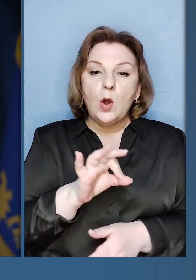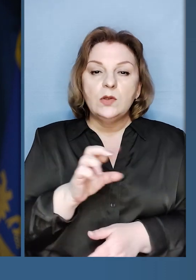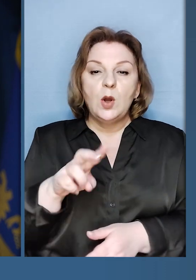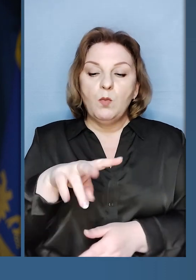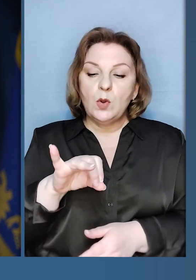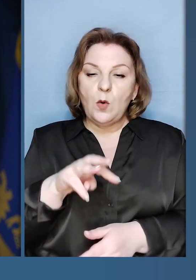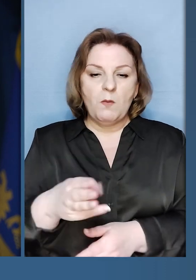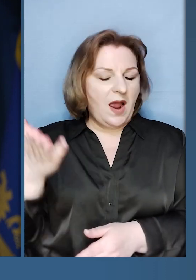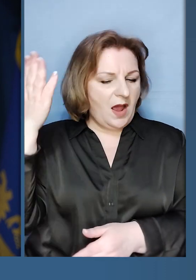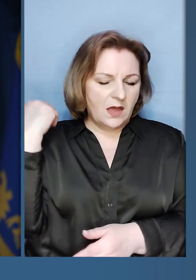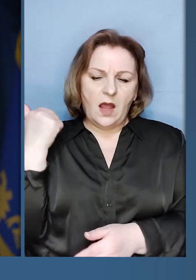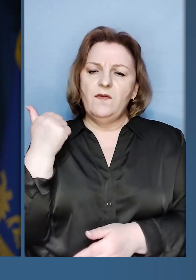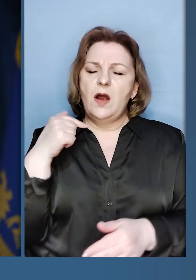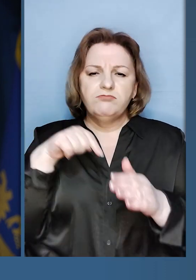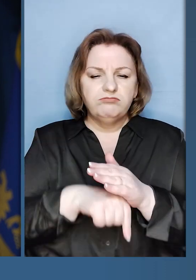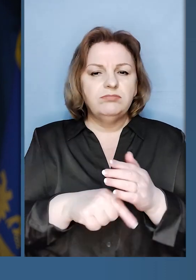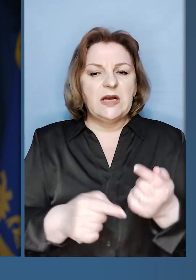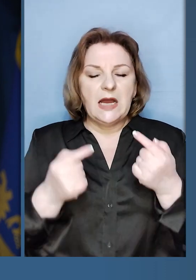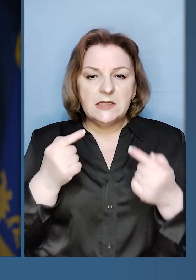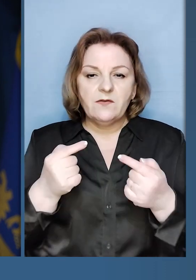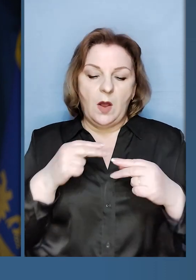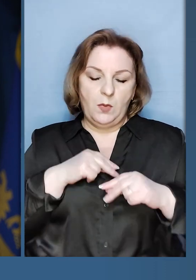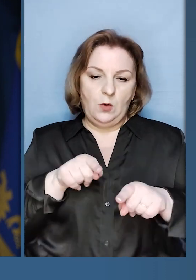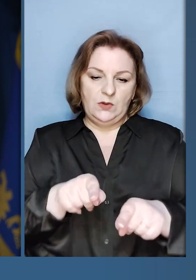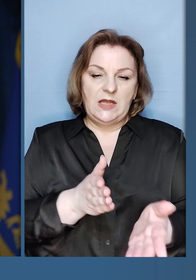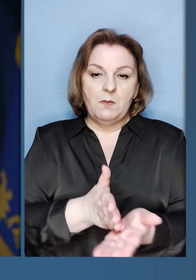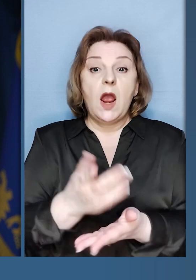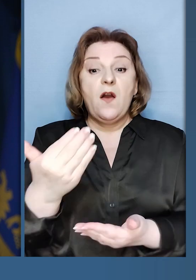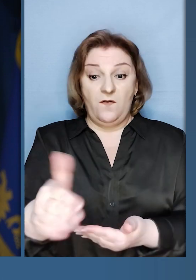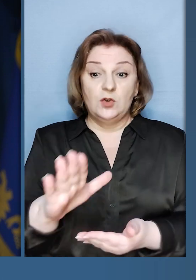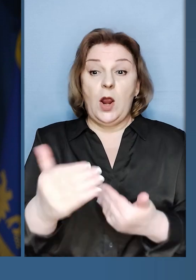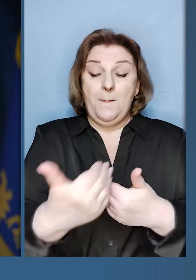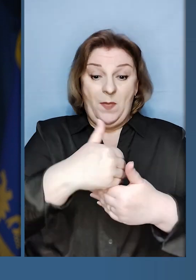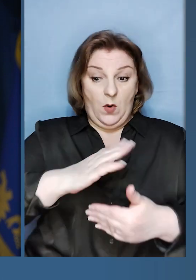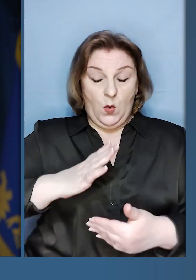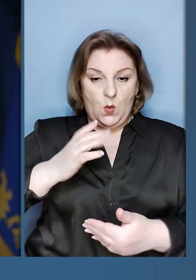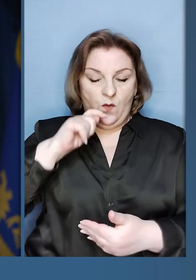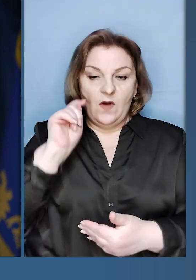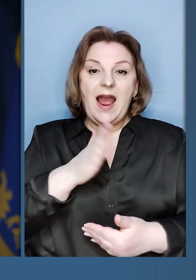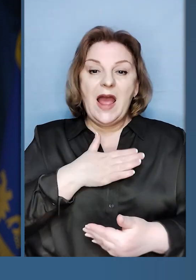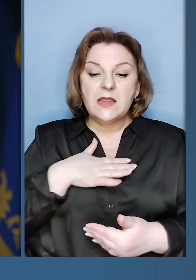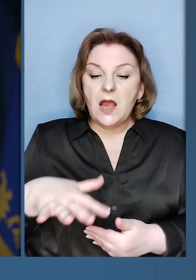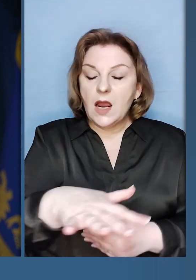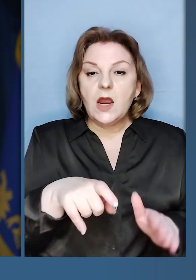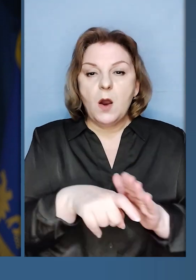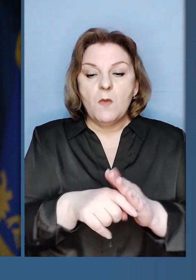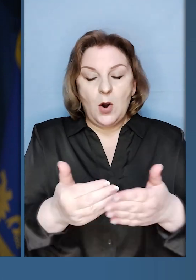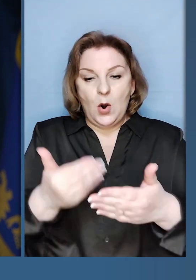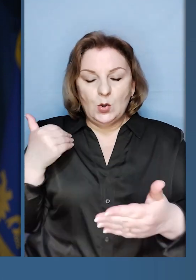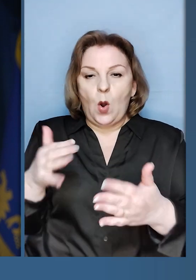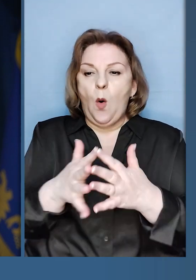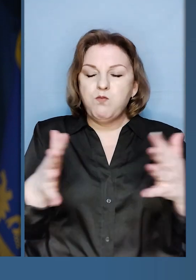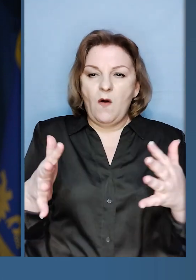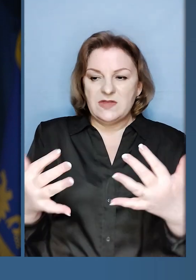захистом дітей. Орландо Блум давно і змістовно працює із цим напрямком. Він вже був в Україні, на нашому